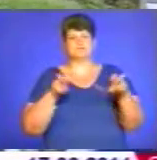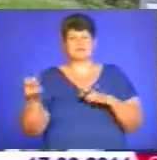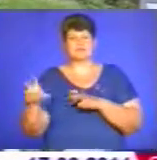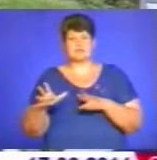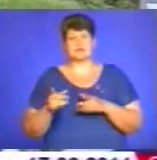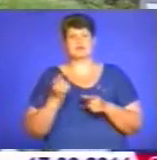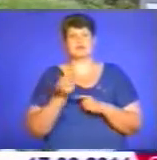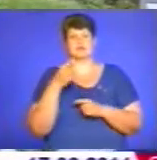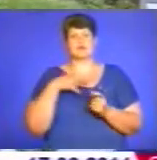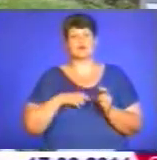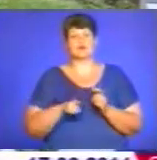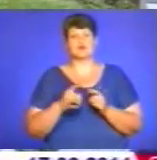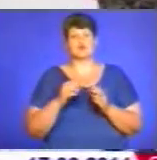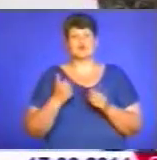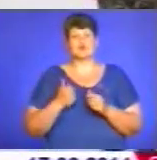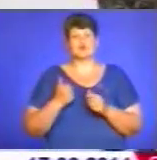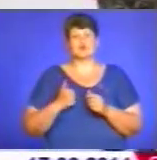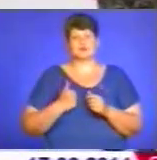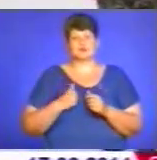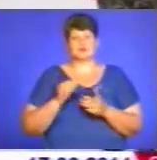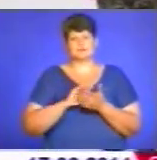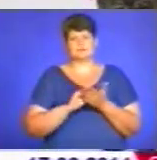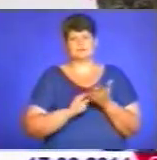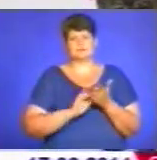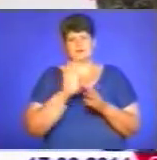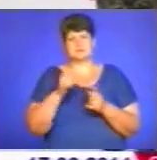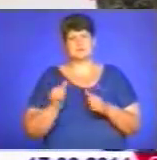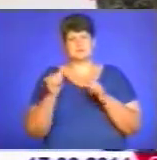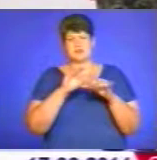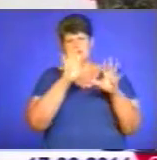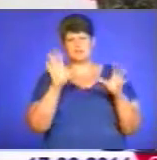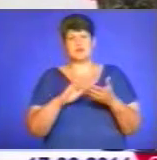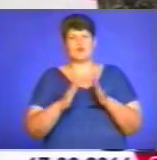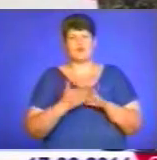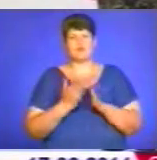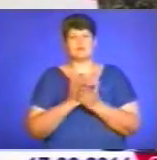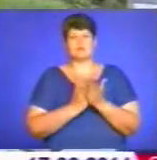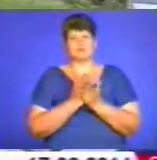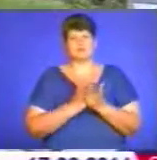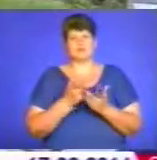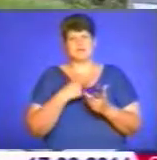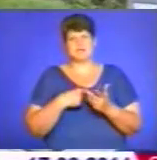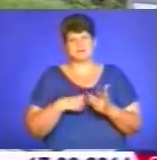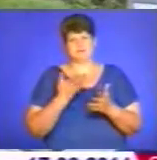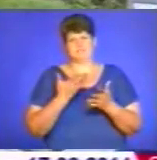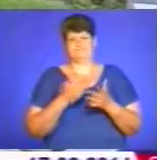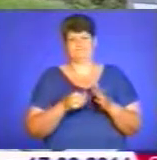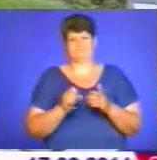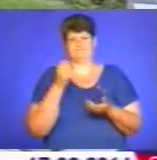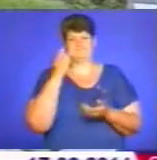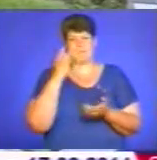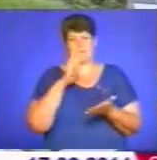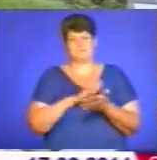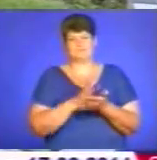звідки родом солдати. У зверненнях йдеться про те, що їм забезпечили всі умови для служби, однак порубки зганьбили звання захисника вітчизни.